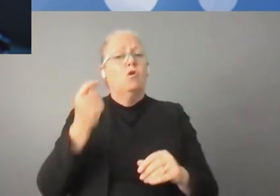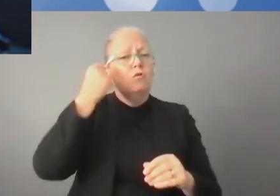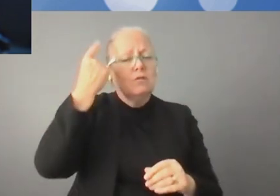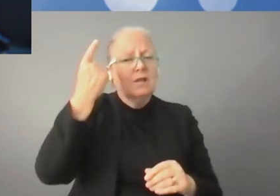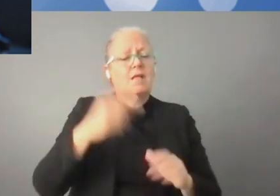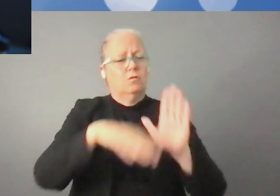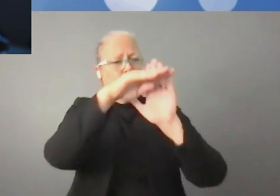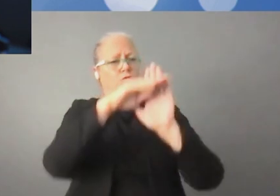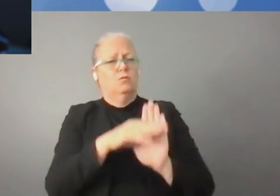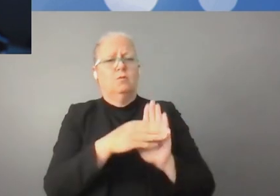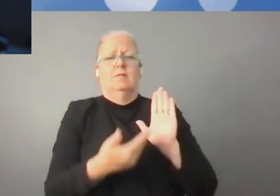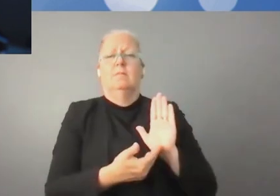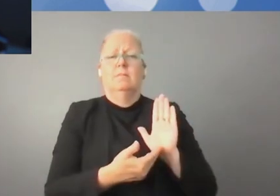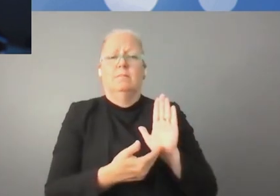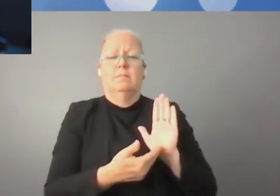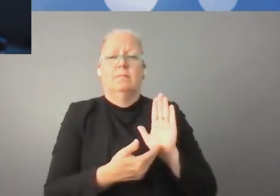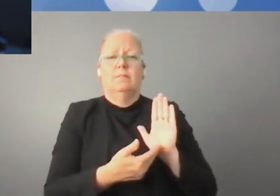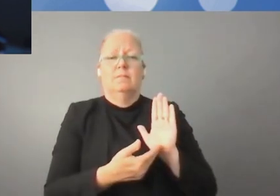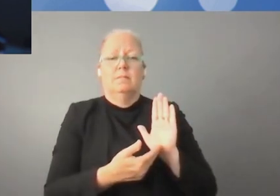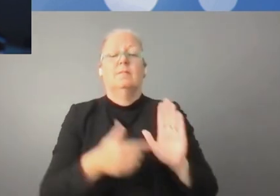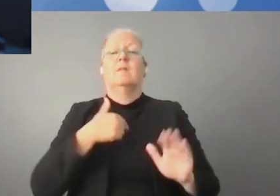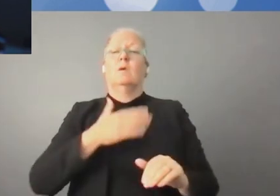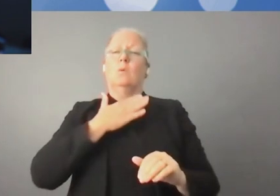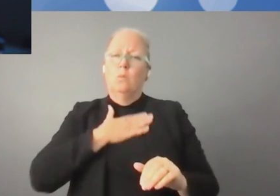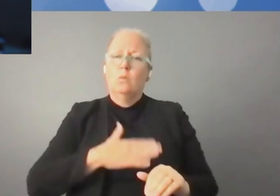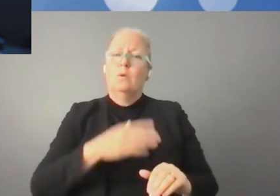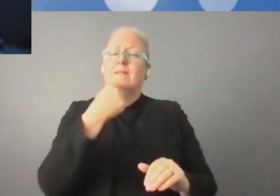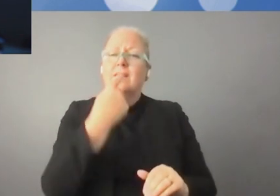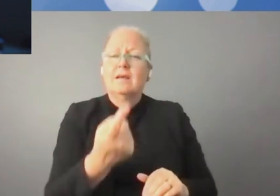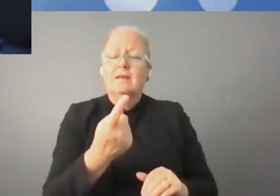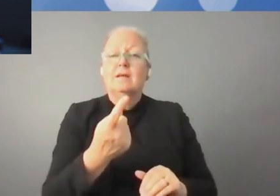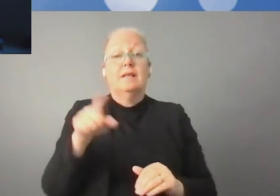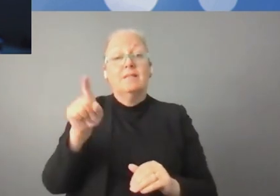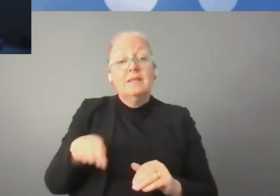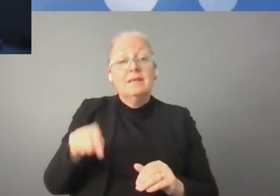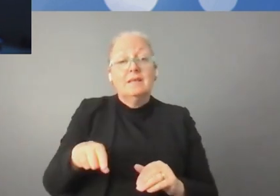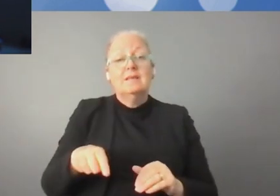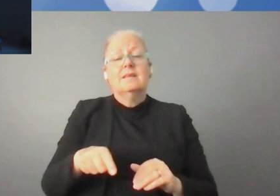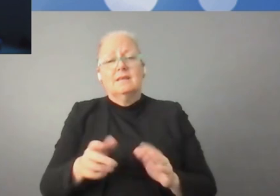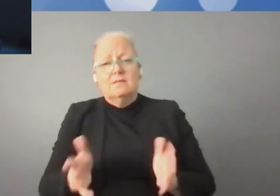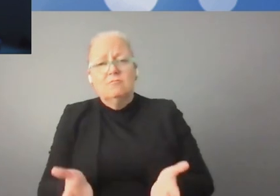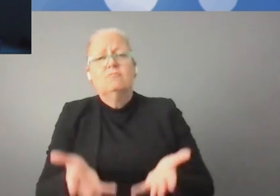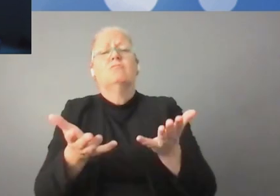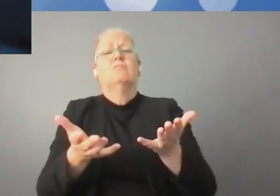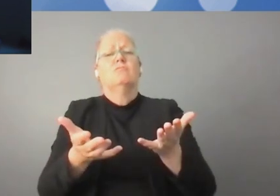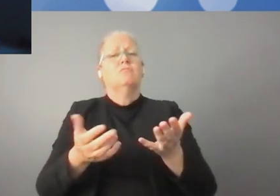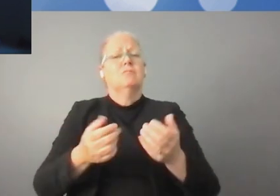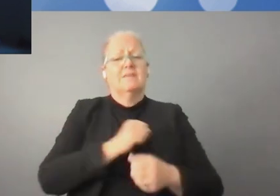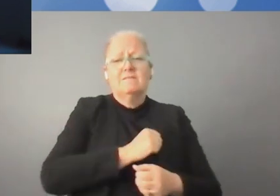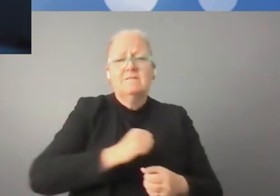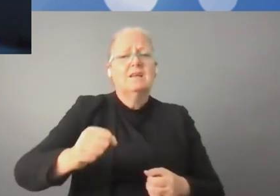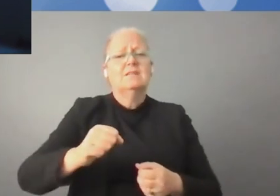importants, mais d'être réalisés dans le cadre d'un système qui est juste